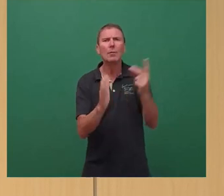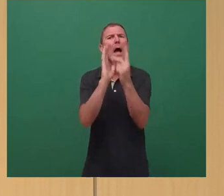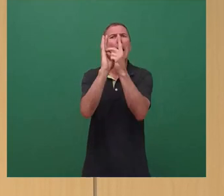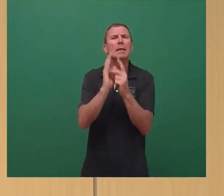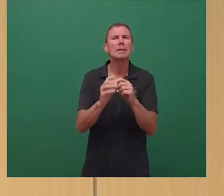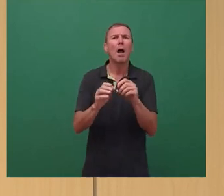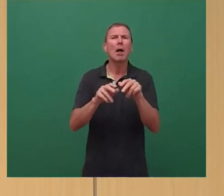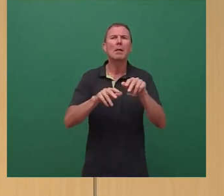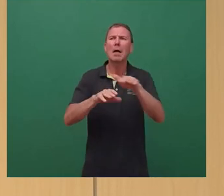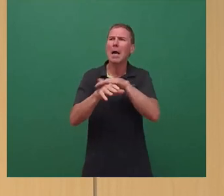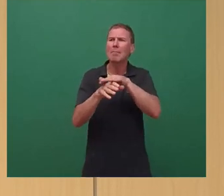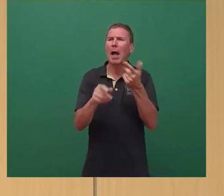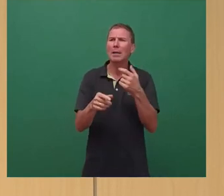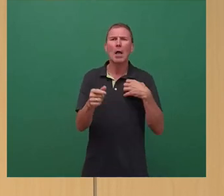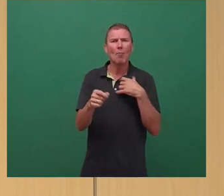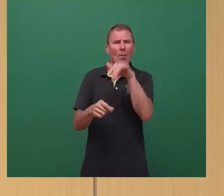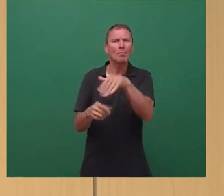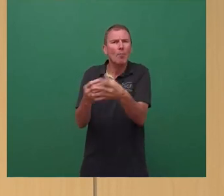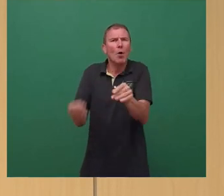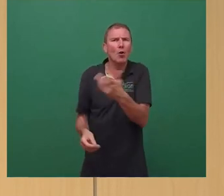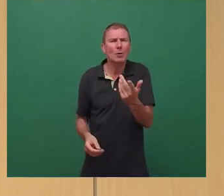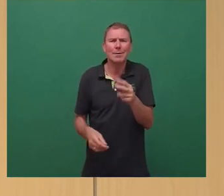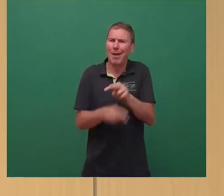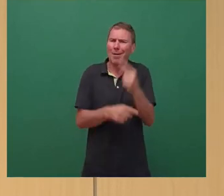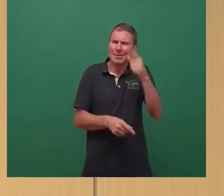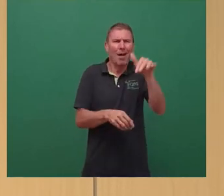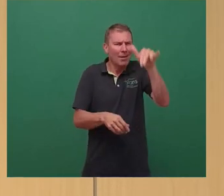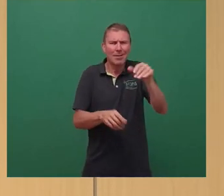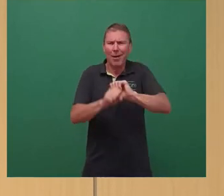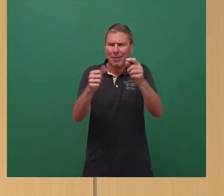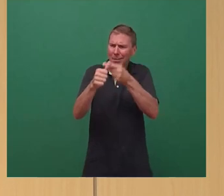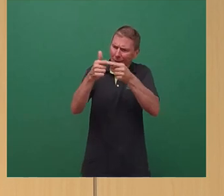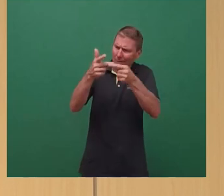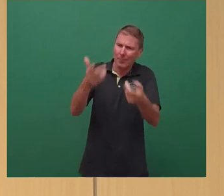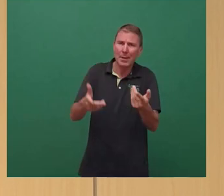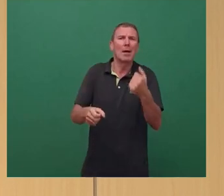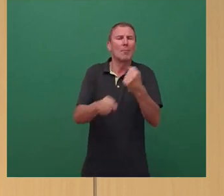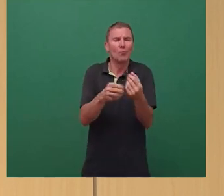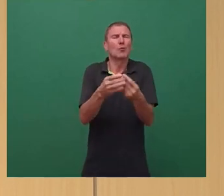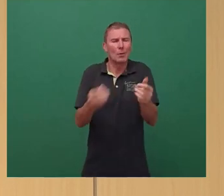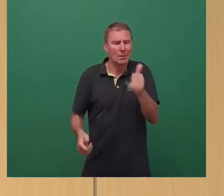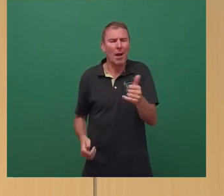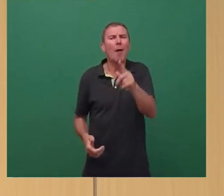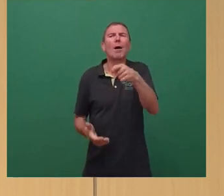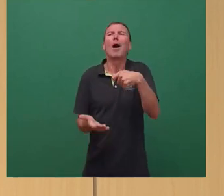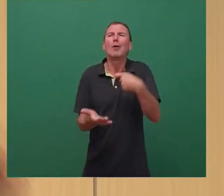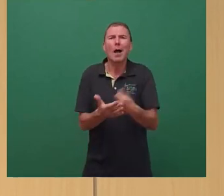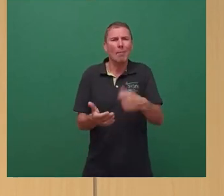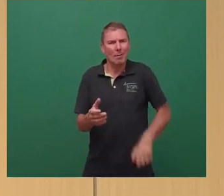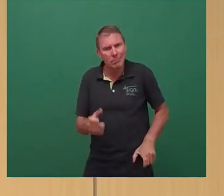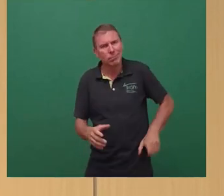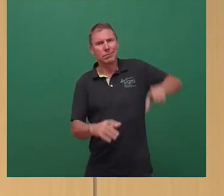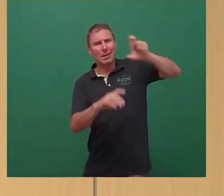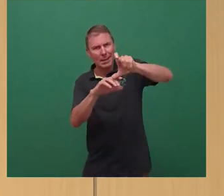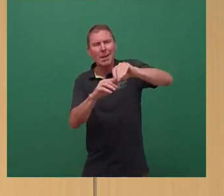Prozesse, die wurden identifiziert, auch im Aufsichtsrat, und die müssen jetzt auch angegangen sein. Die Krux an der Sache ist, das kostet erst mal Geld und bringt dann